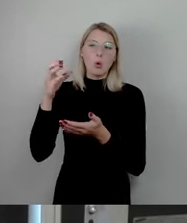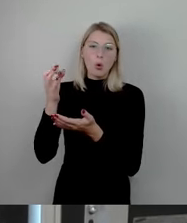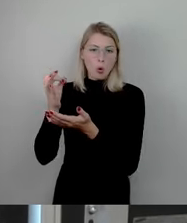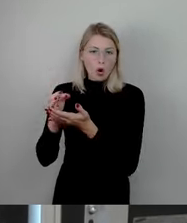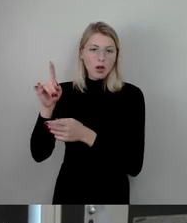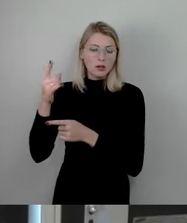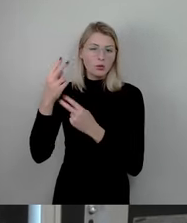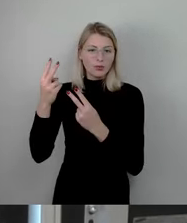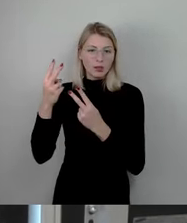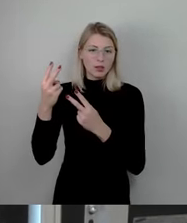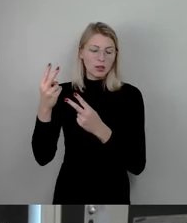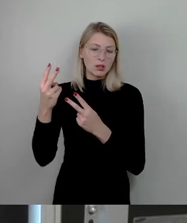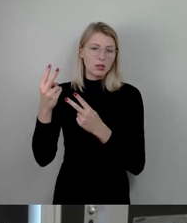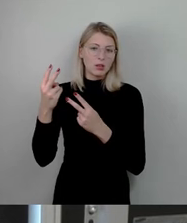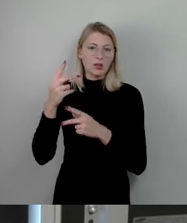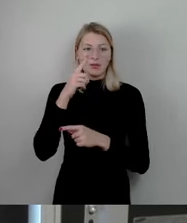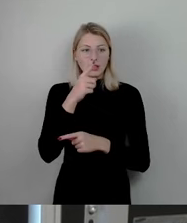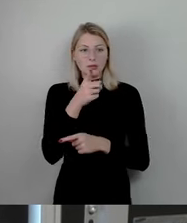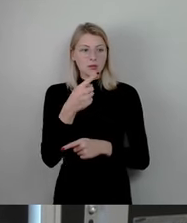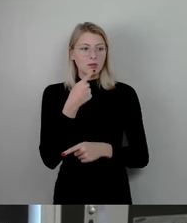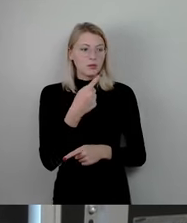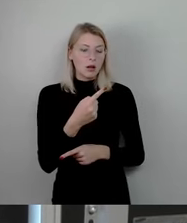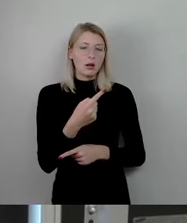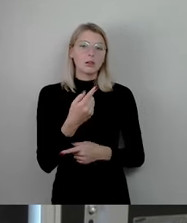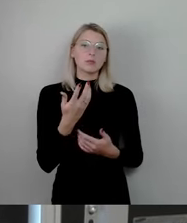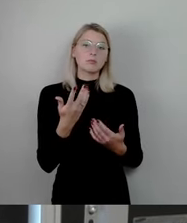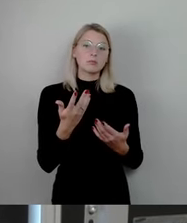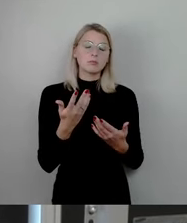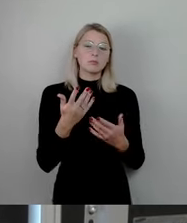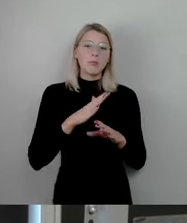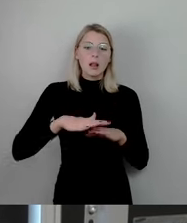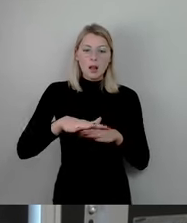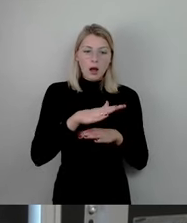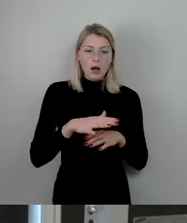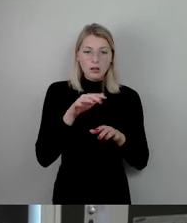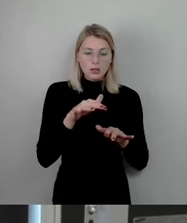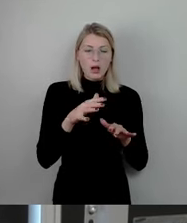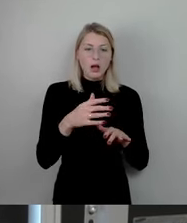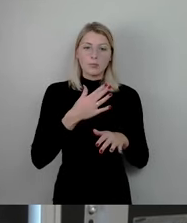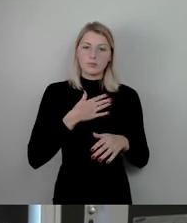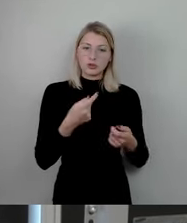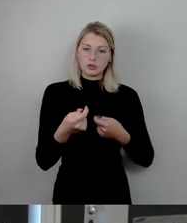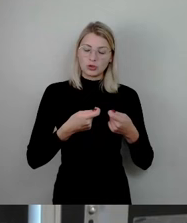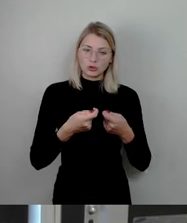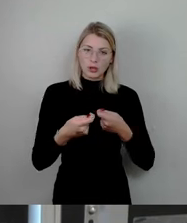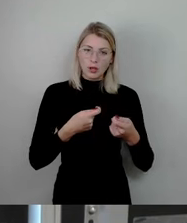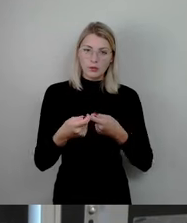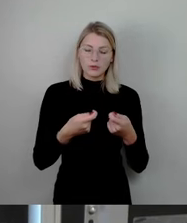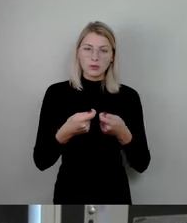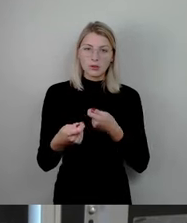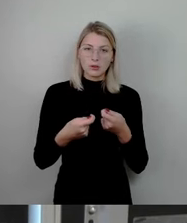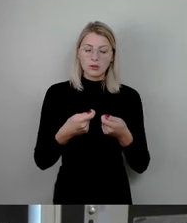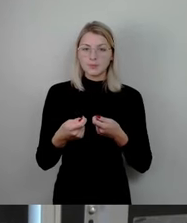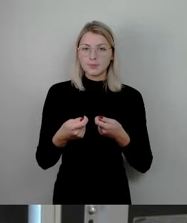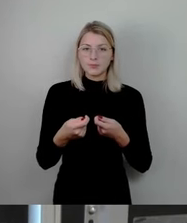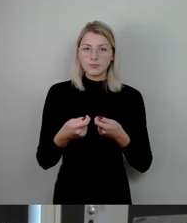wenn Sie nämlich meinen, Sie haben eine Lage für sich im Geschäft, bei der Sie